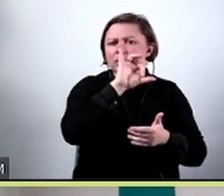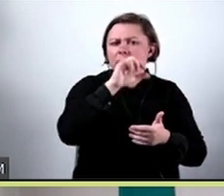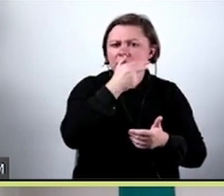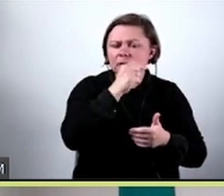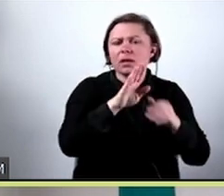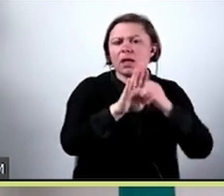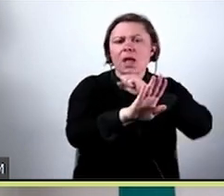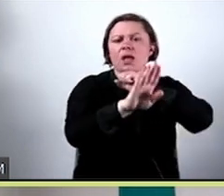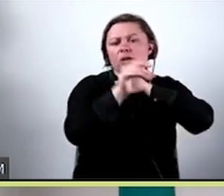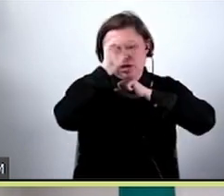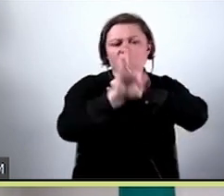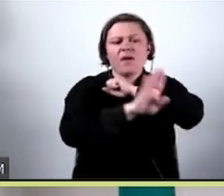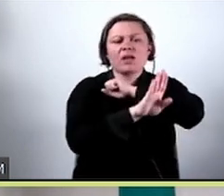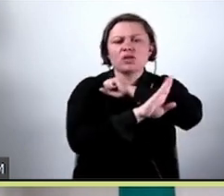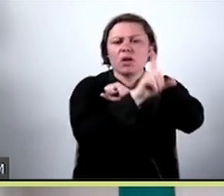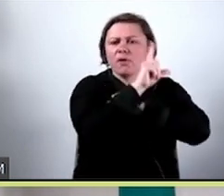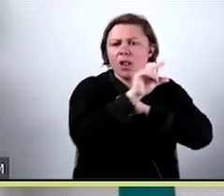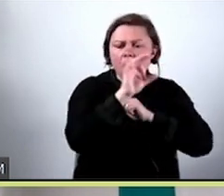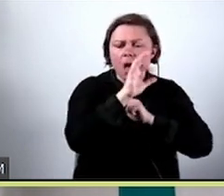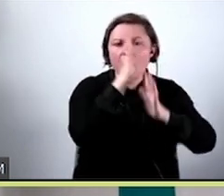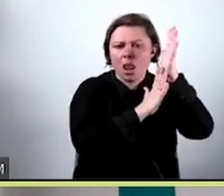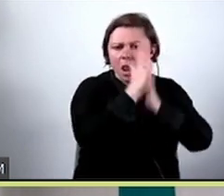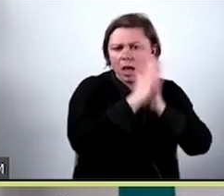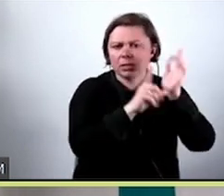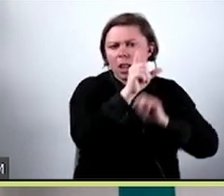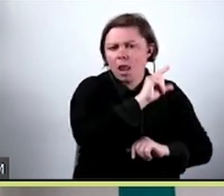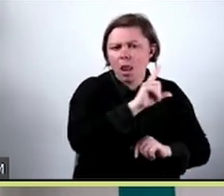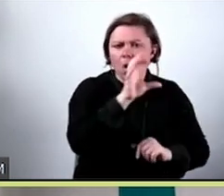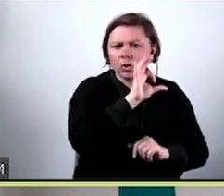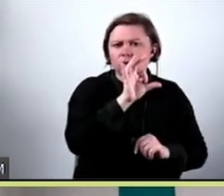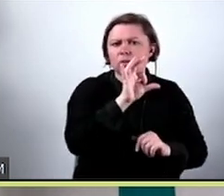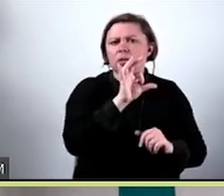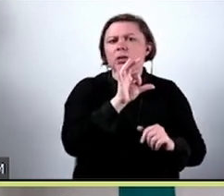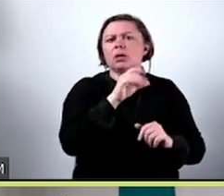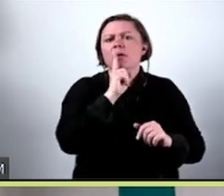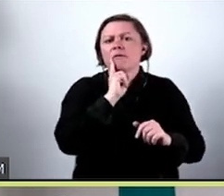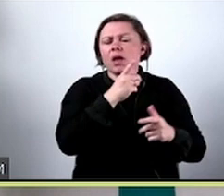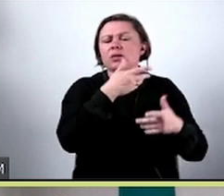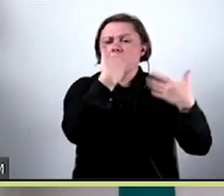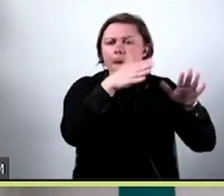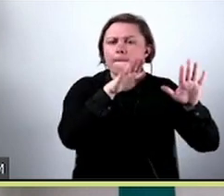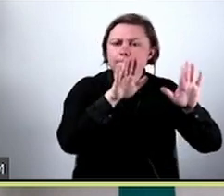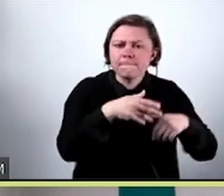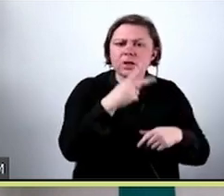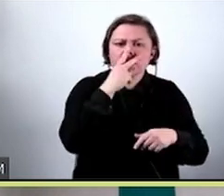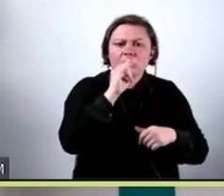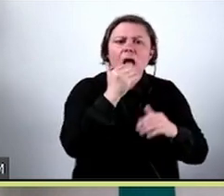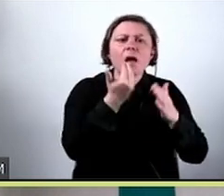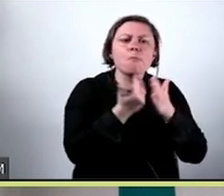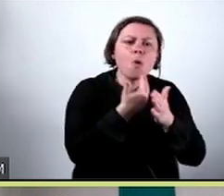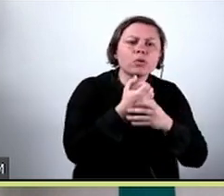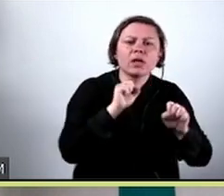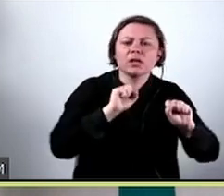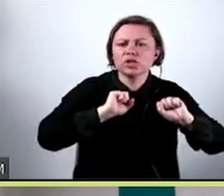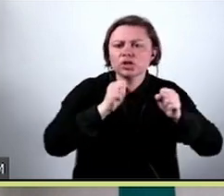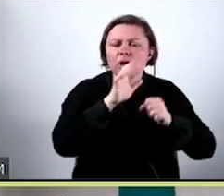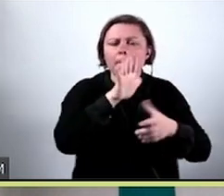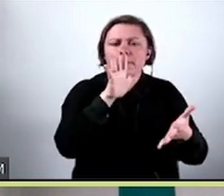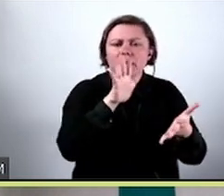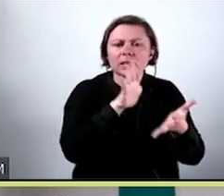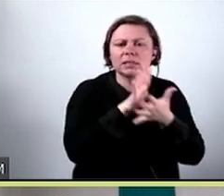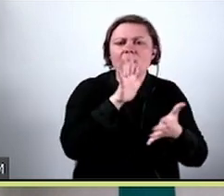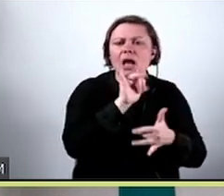drzewa losowe, lasy losowe, xG-boostach, który właśnie pozwala zobaczyć, jak dany model działa, jakie cechy są w dany